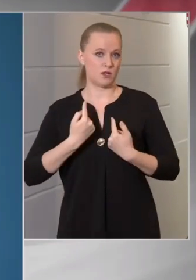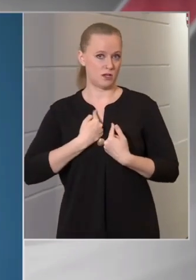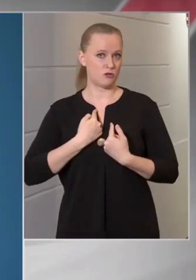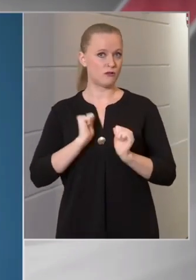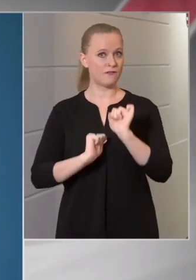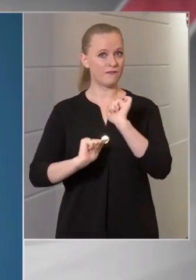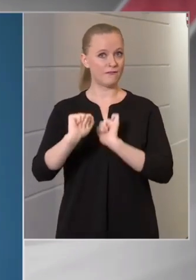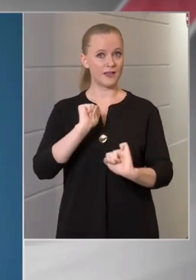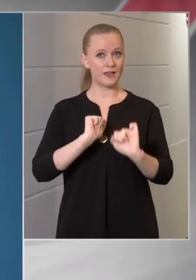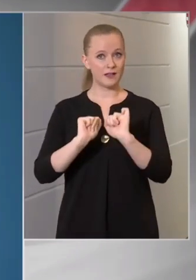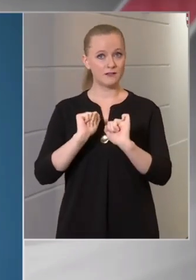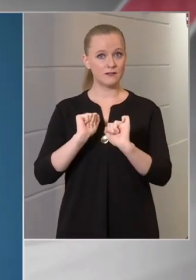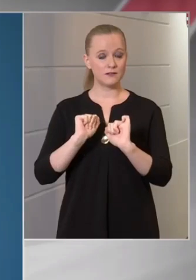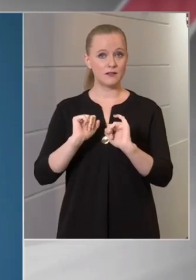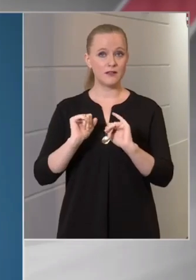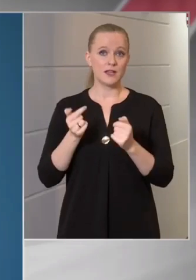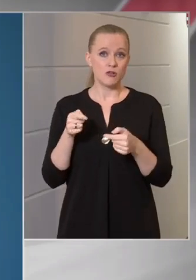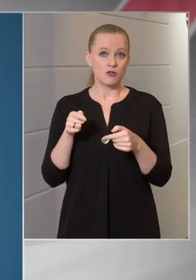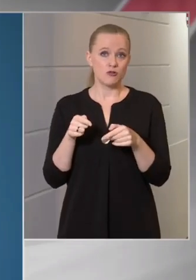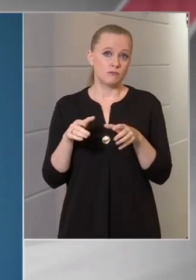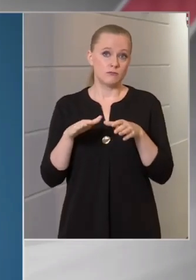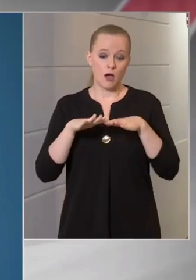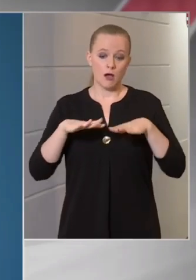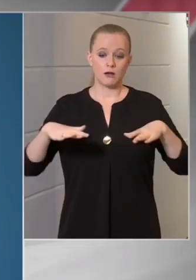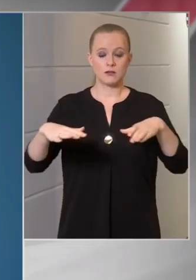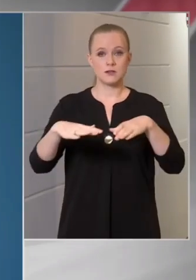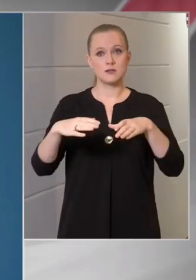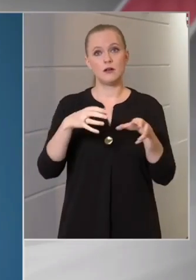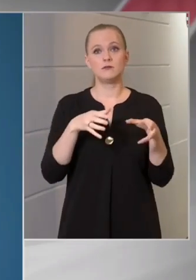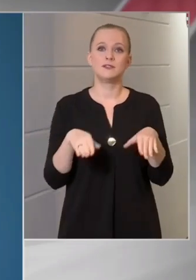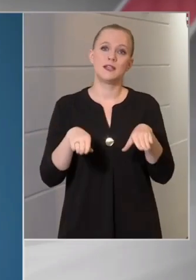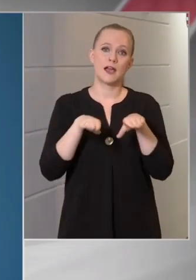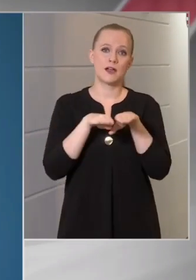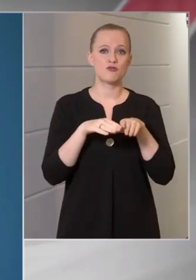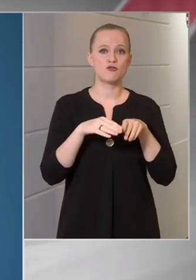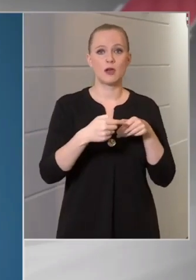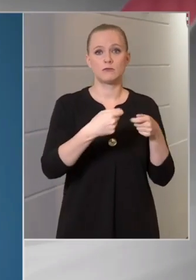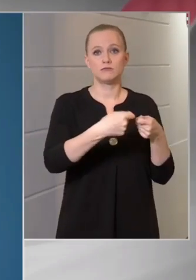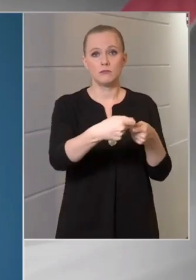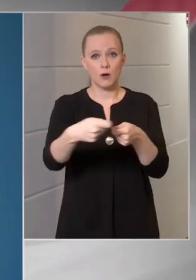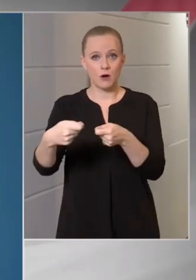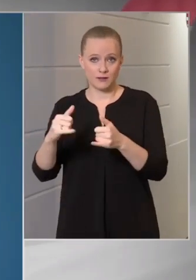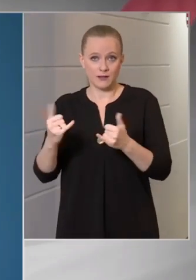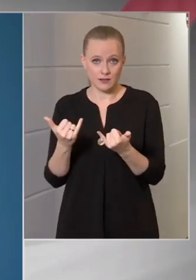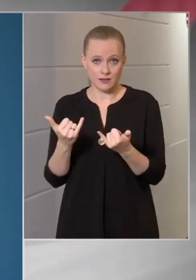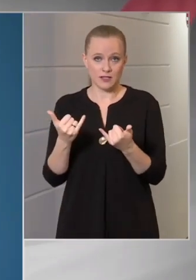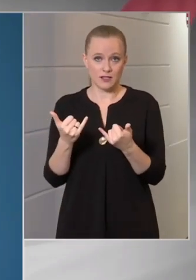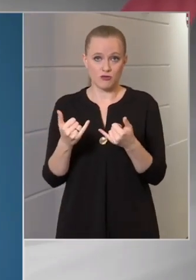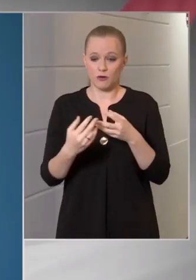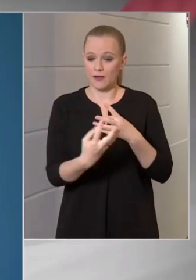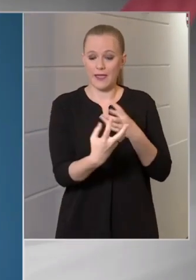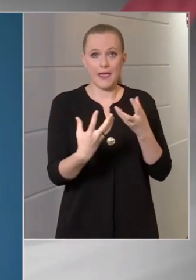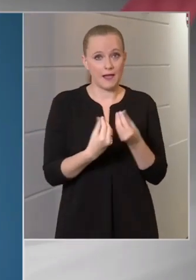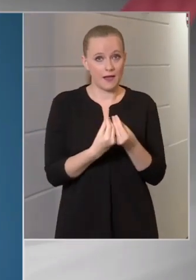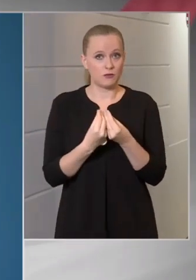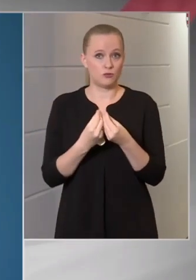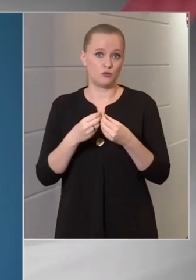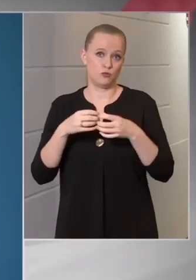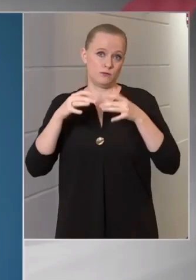és az asztaltársaságunknak a partnerei is, akikkel együtt